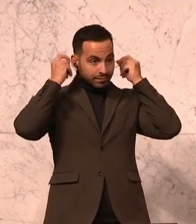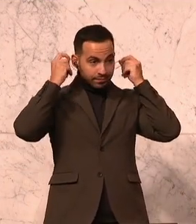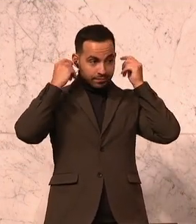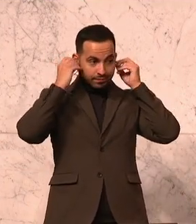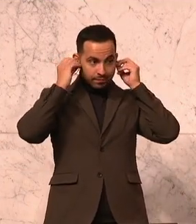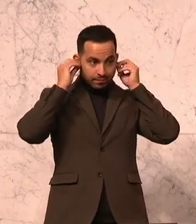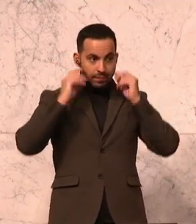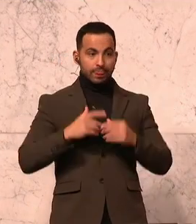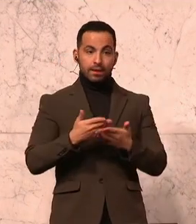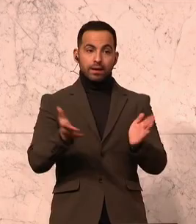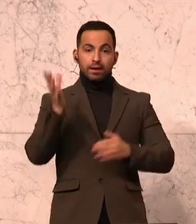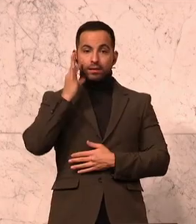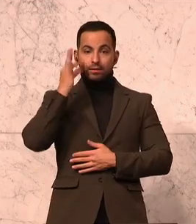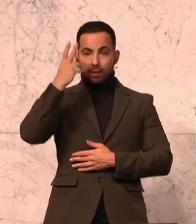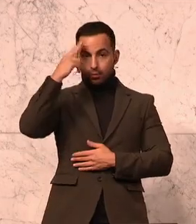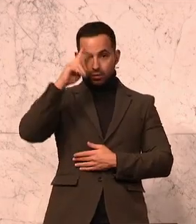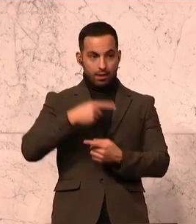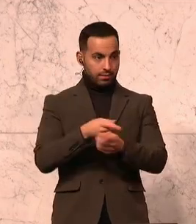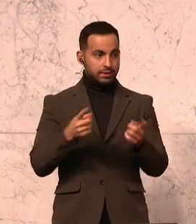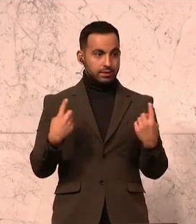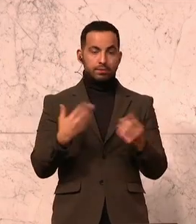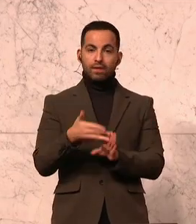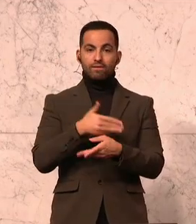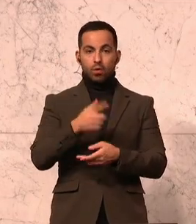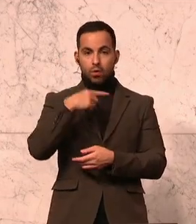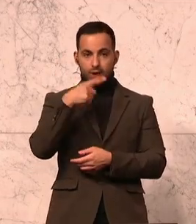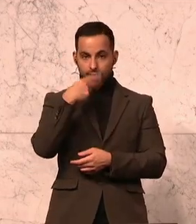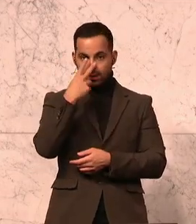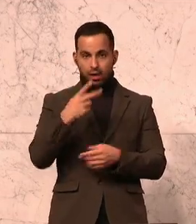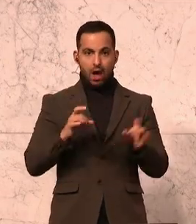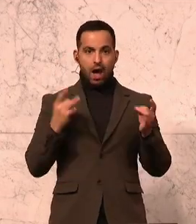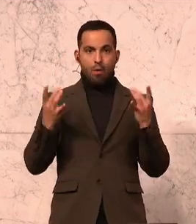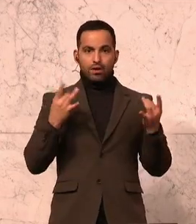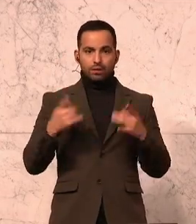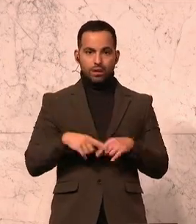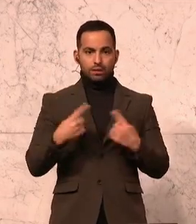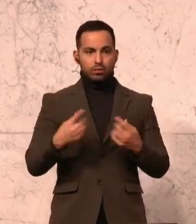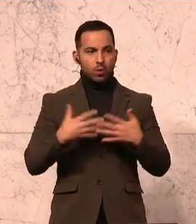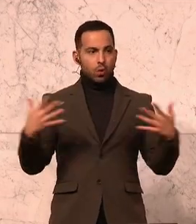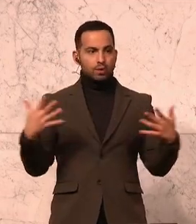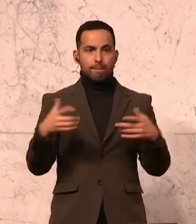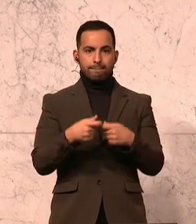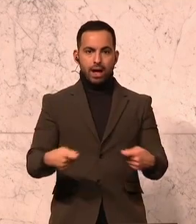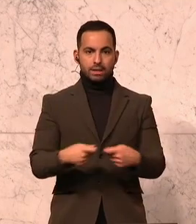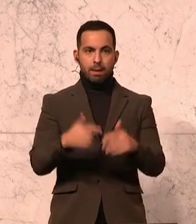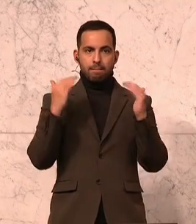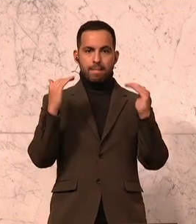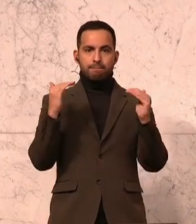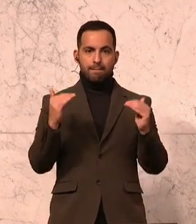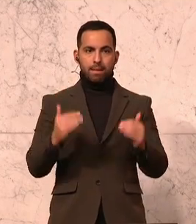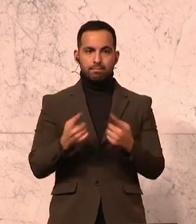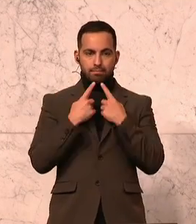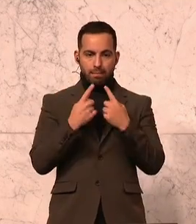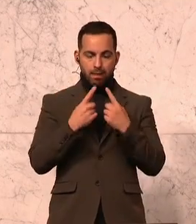Ja, meine Damen und Herren, Sie haben es am Vorredner gemerkt, er war ein bisschen aufgeregt, hat ganz viele großartige Maßnahmen hier angepriesen, wenn Sie nicht